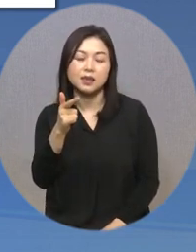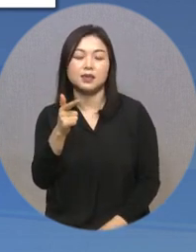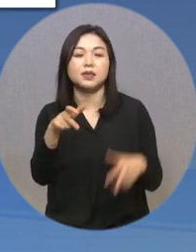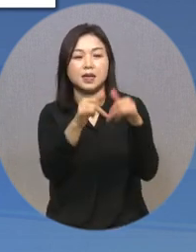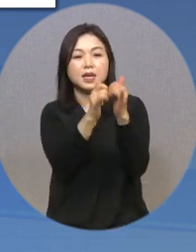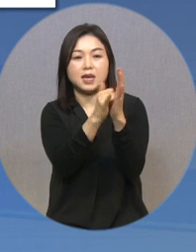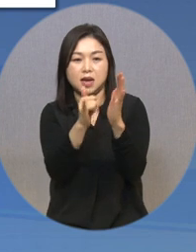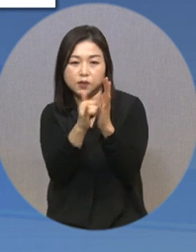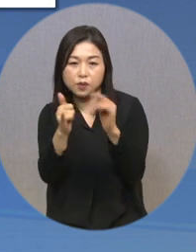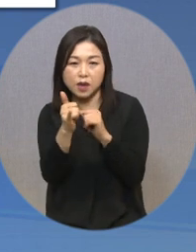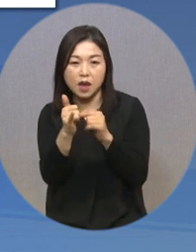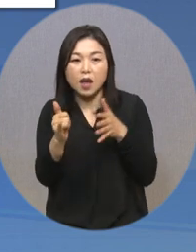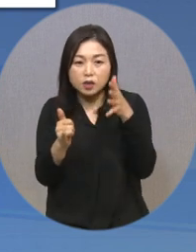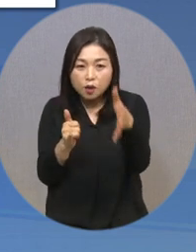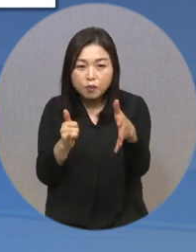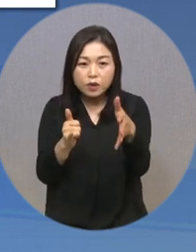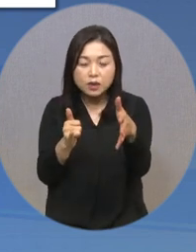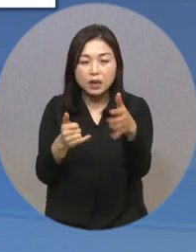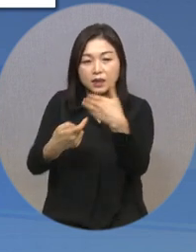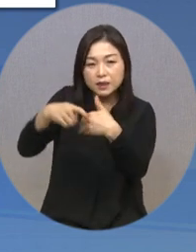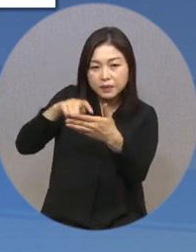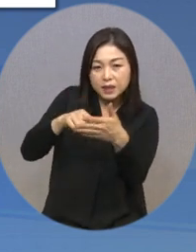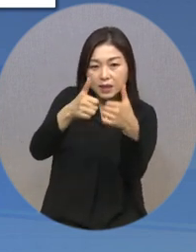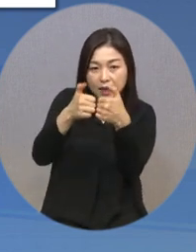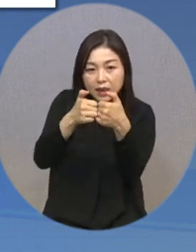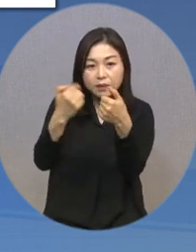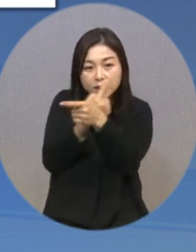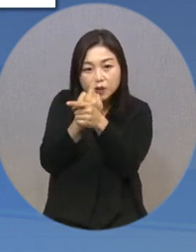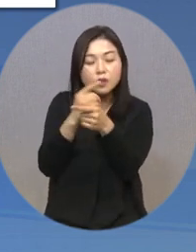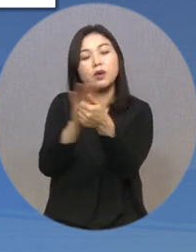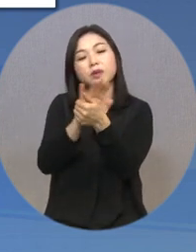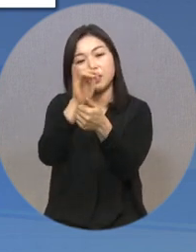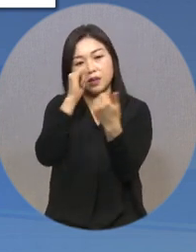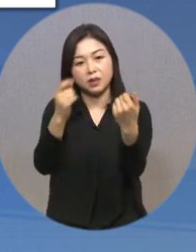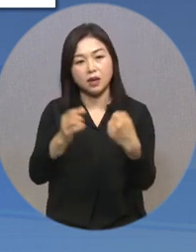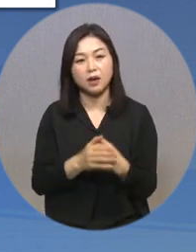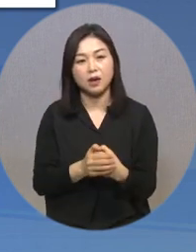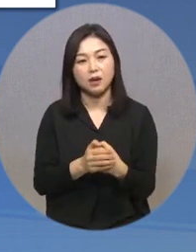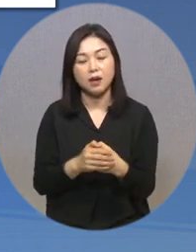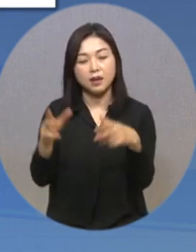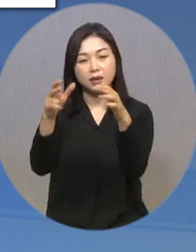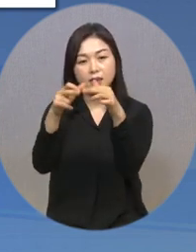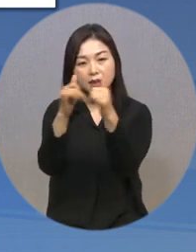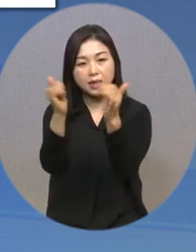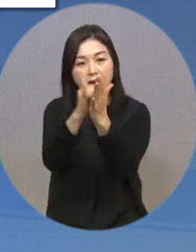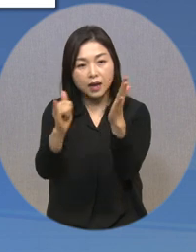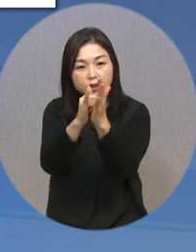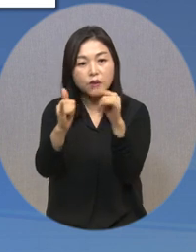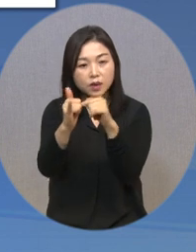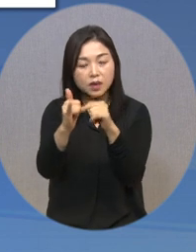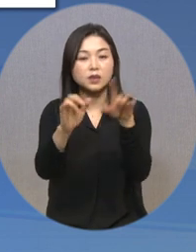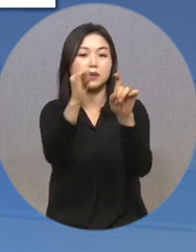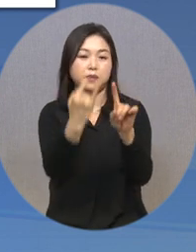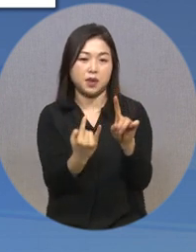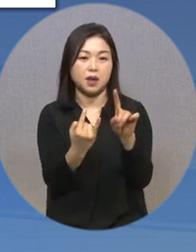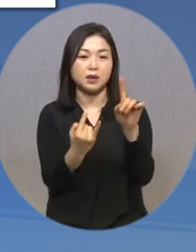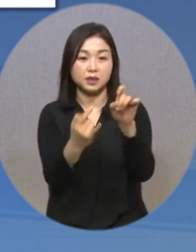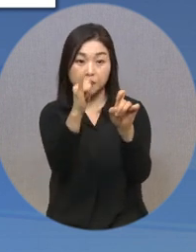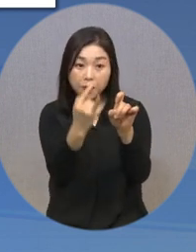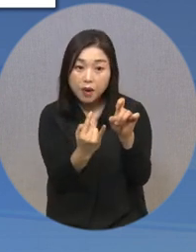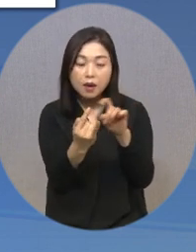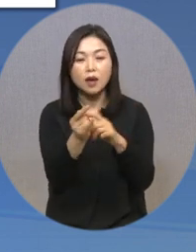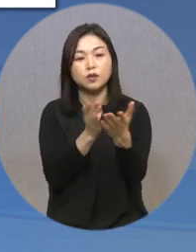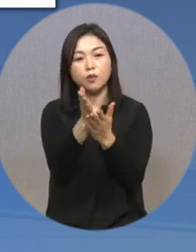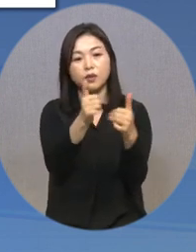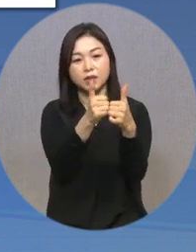심리상담 치료 서비스를 지원한다고 밝혔습니다. 선정된 장애인 가족에게는 최대 10회에 걸쳐 전문